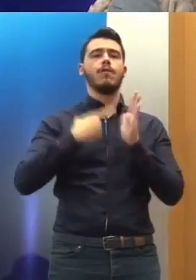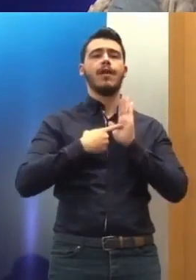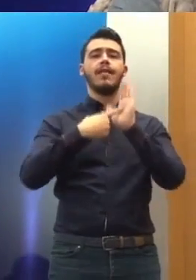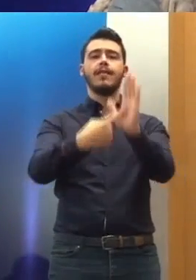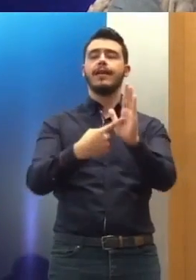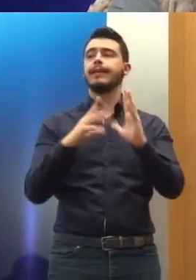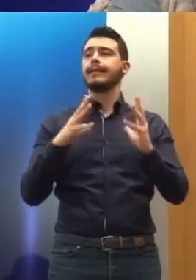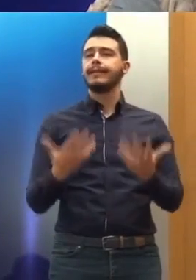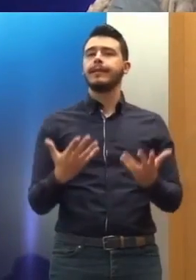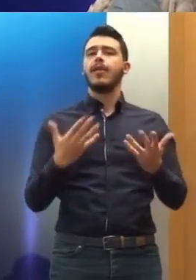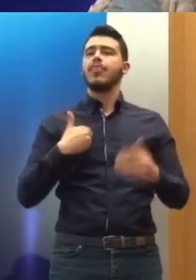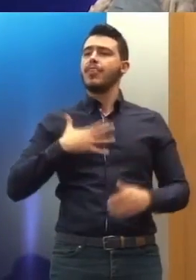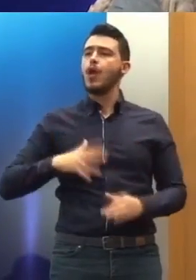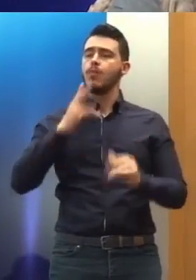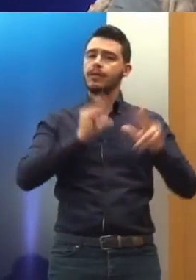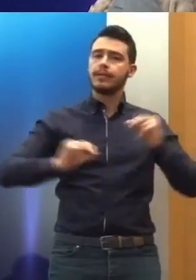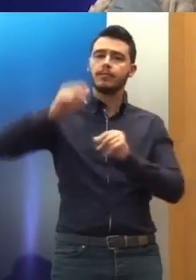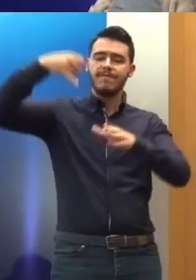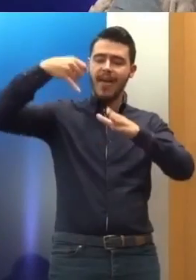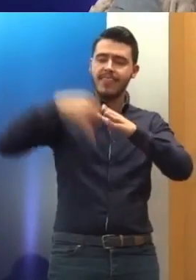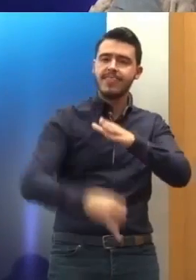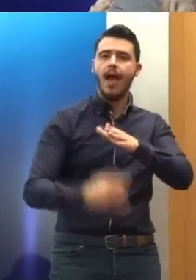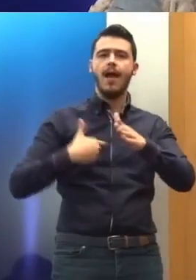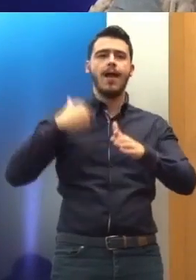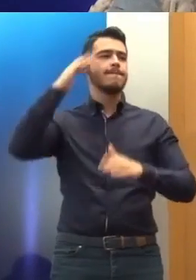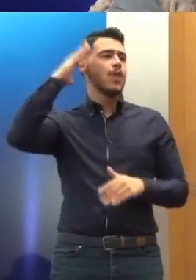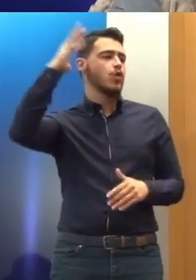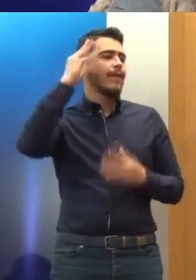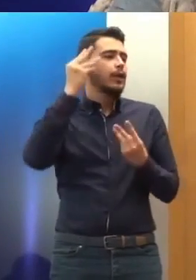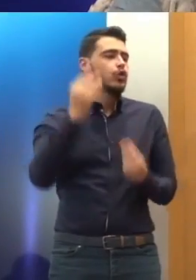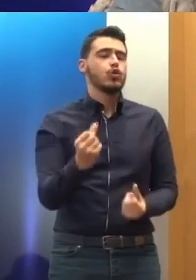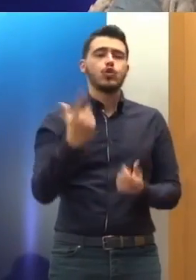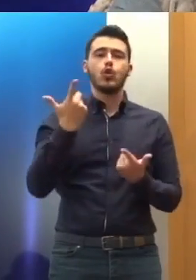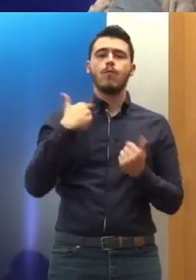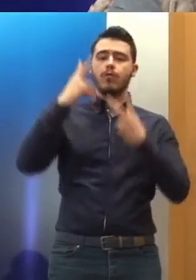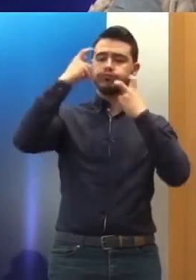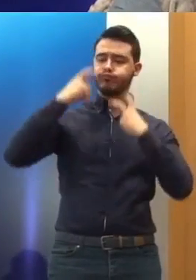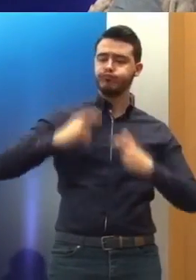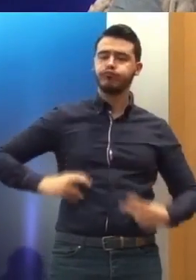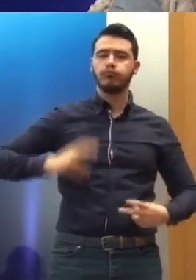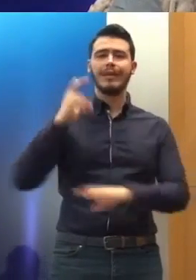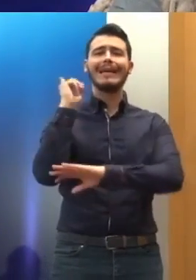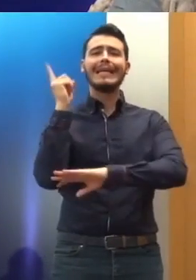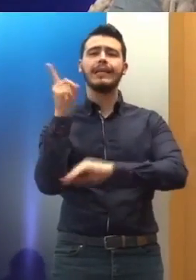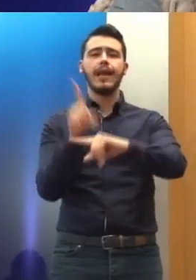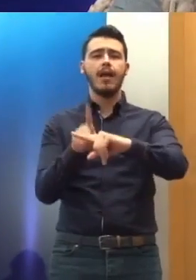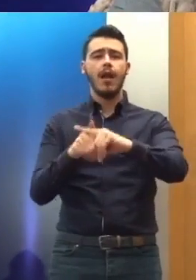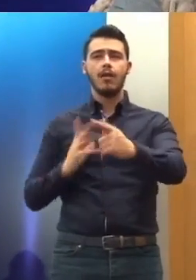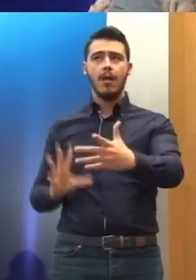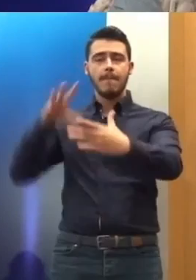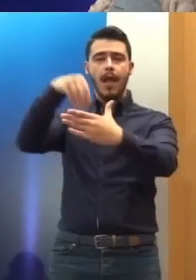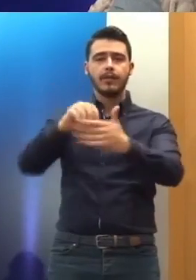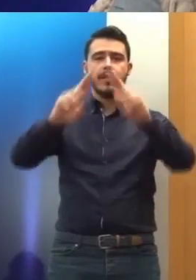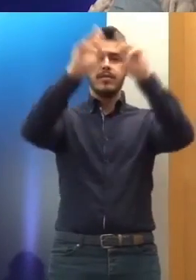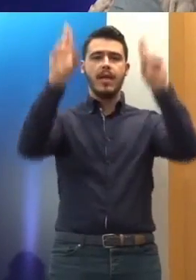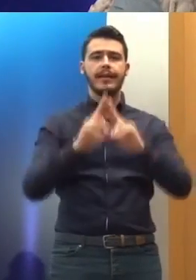ότι θέλουμε να συζητήσουμε σε ένα πνεύμα αποτίμησης και αυτοκριτικής στην παρουσία της χώρας μας και της εικόνας της